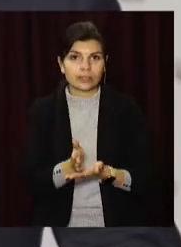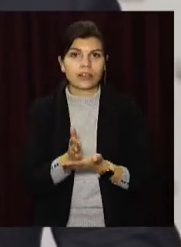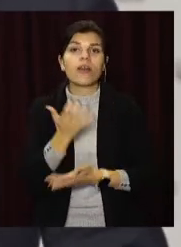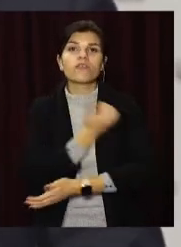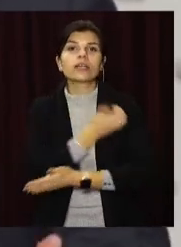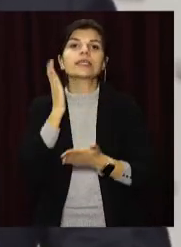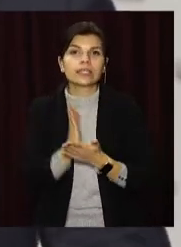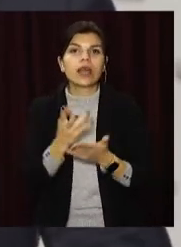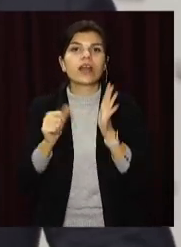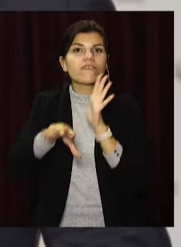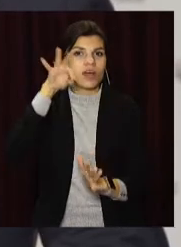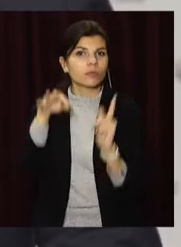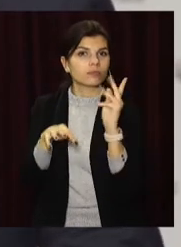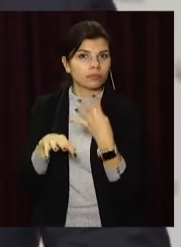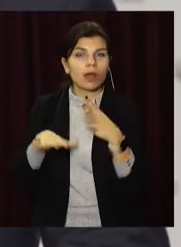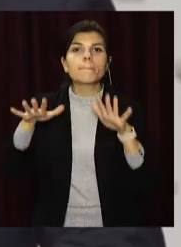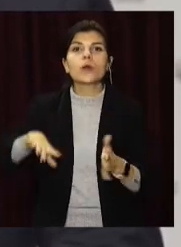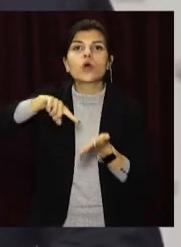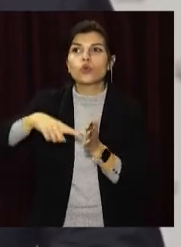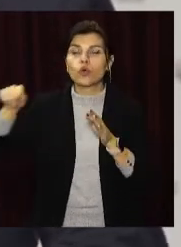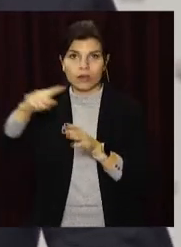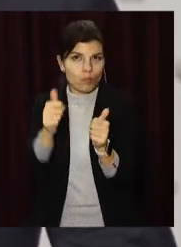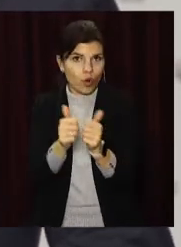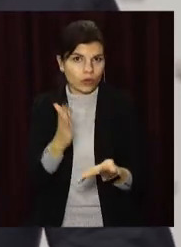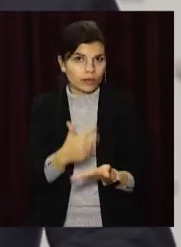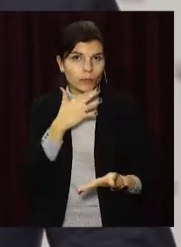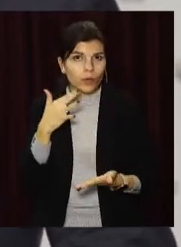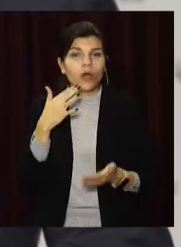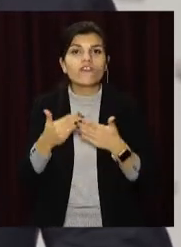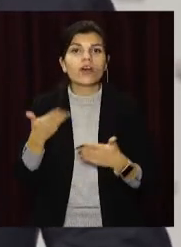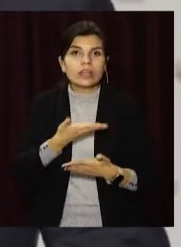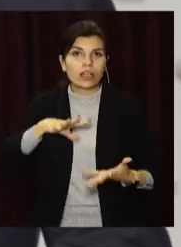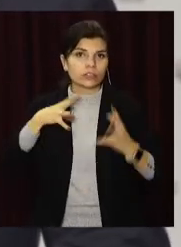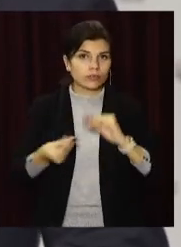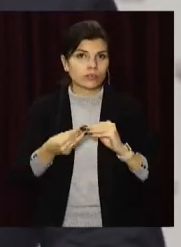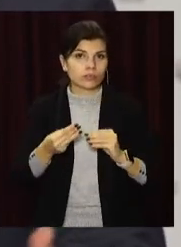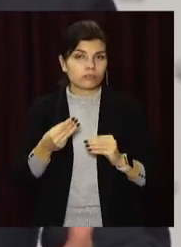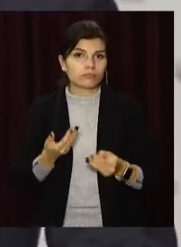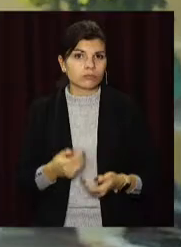Вакцини є на вибір. Пункти щеплення – поряд. Від нас залежить результат.